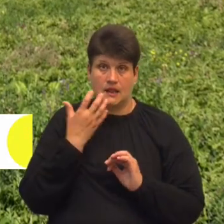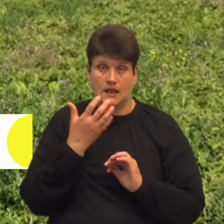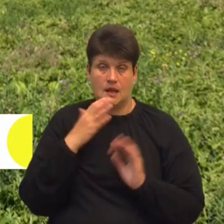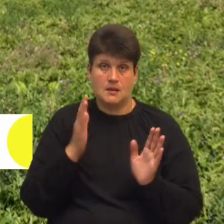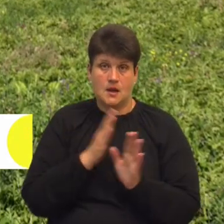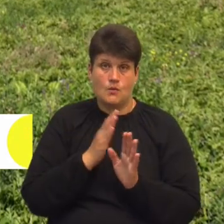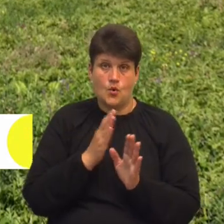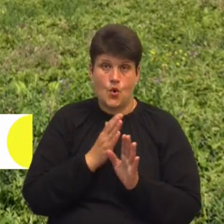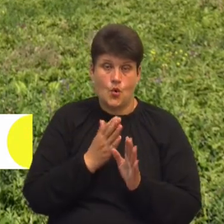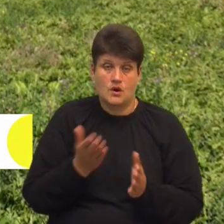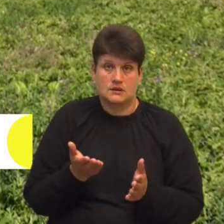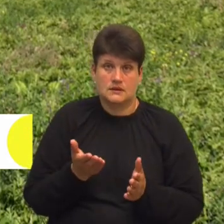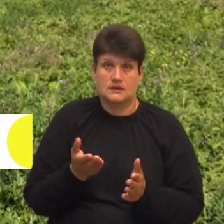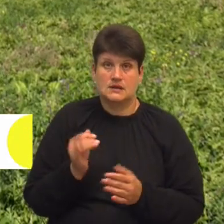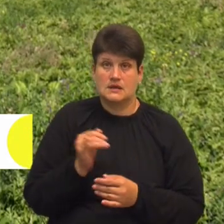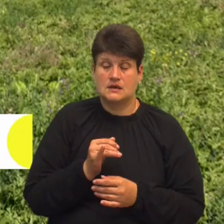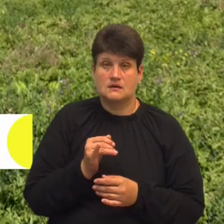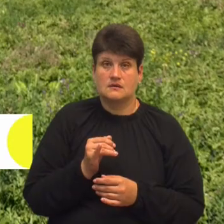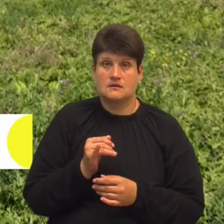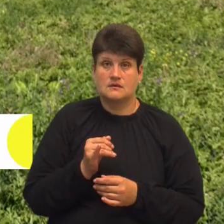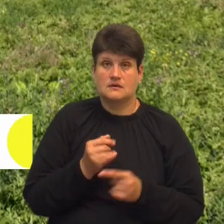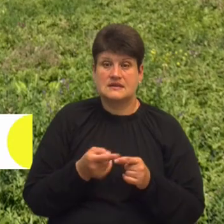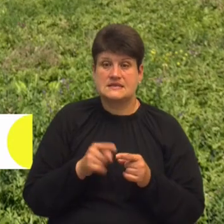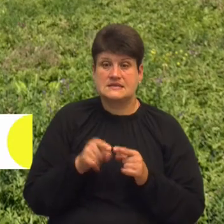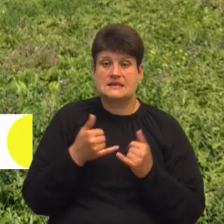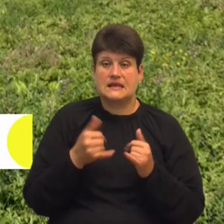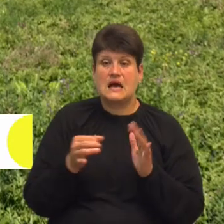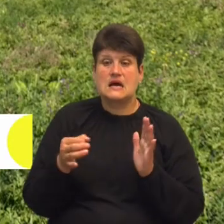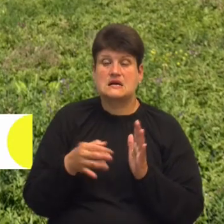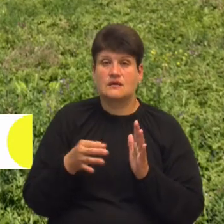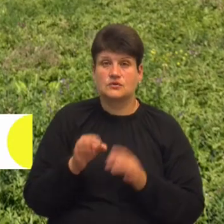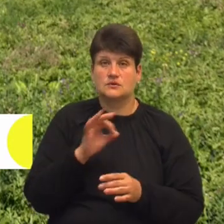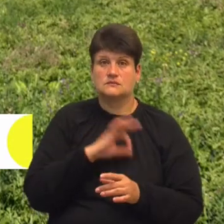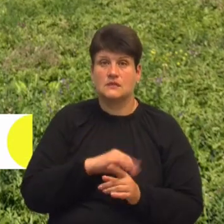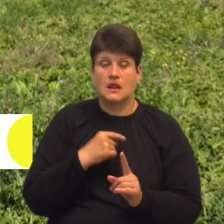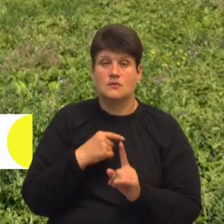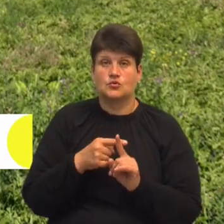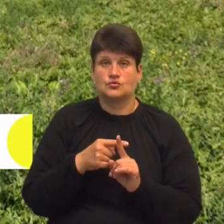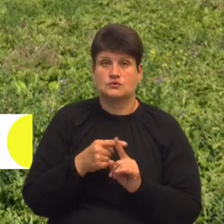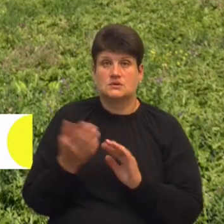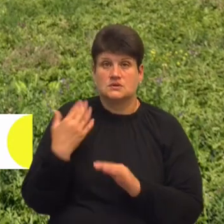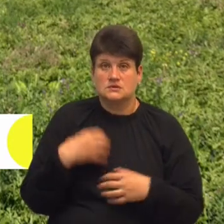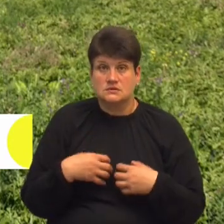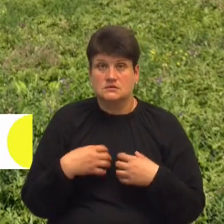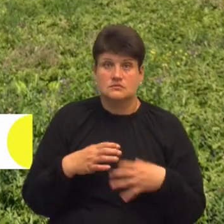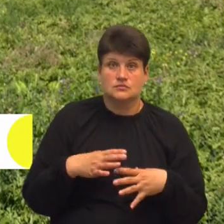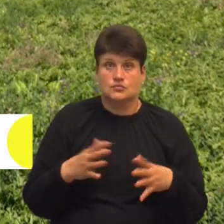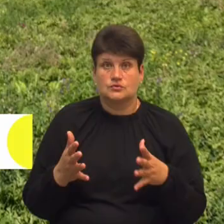цедля кавуна йшла тільки на плюс. До того часу він стресував, він